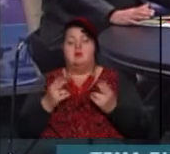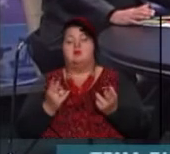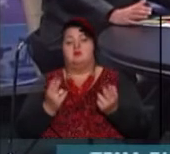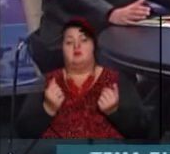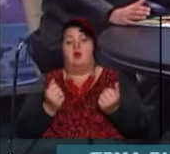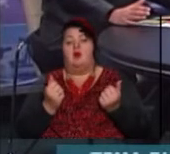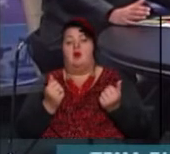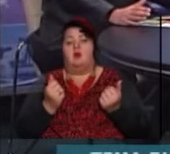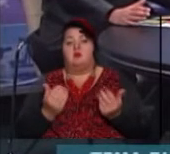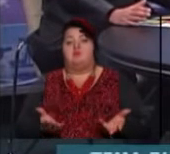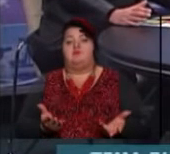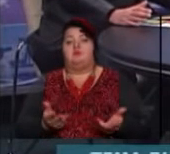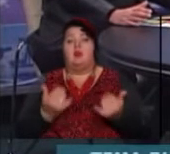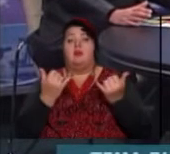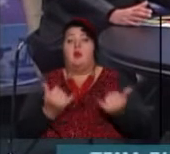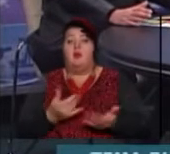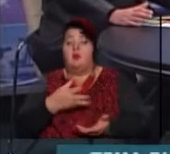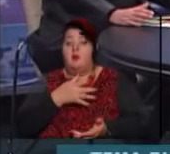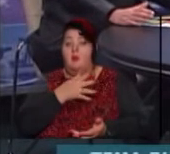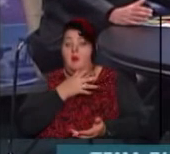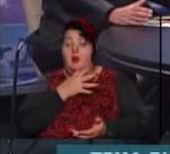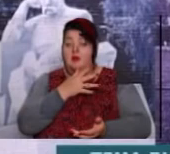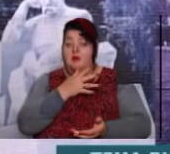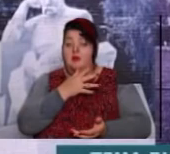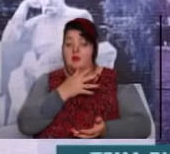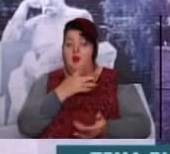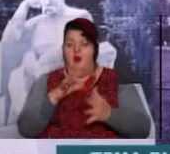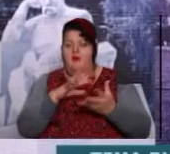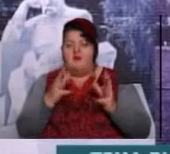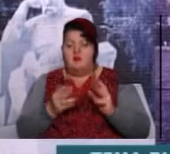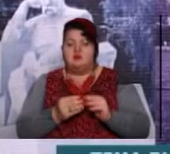данний момент і вообще